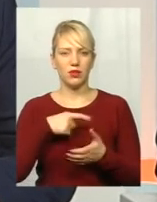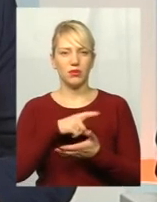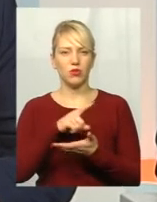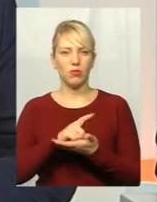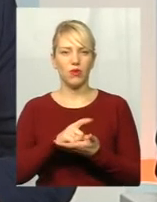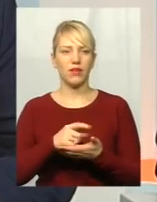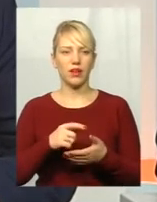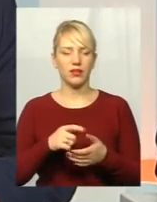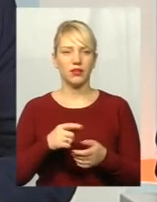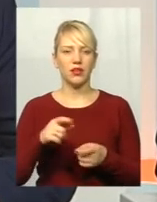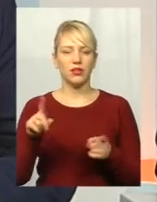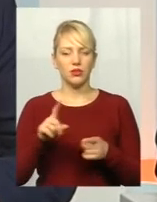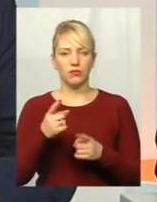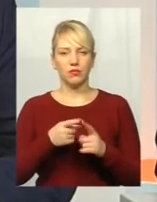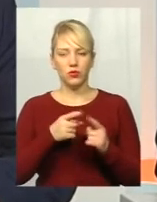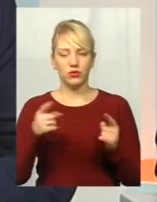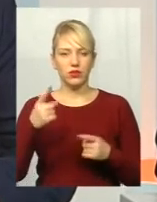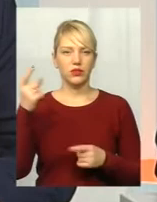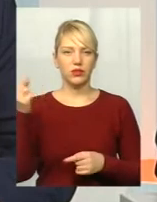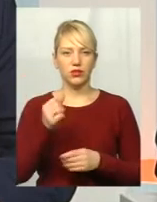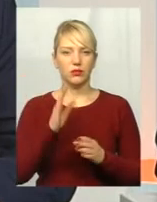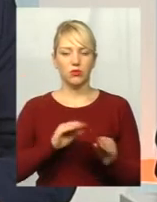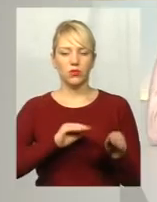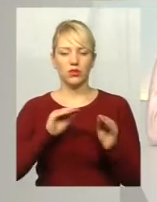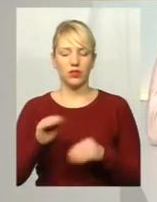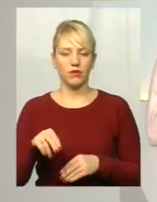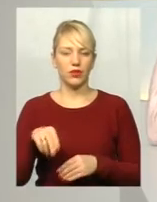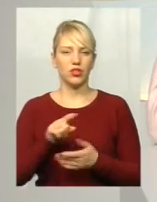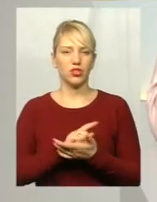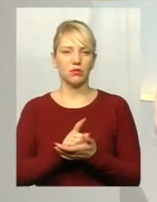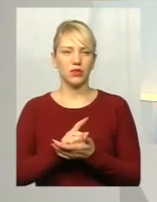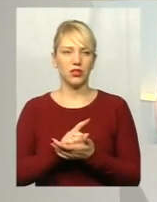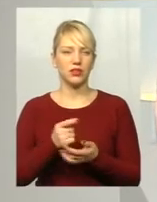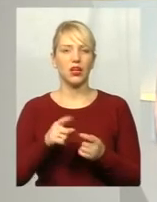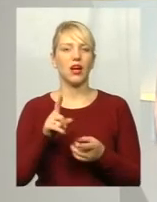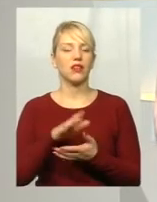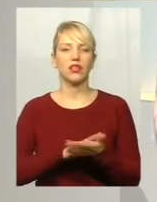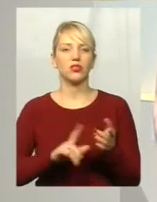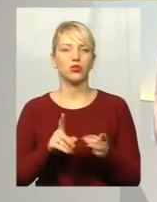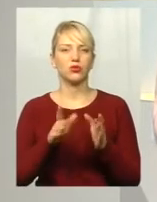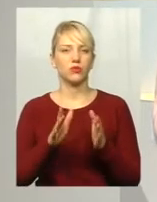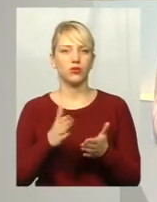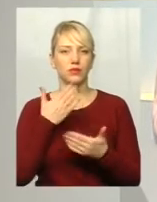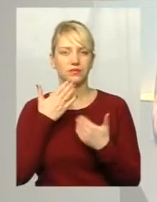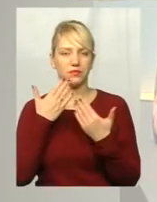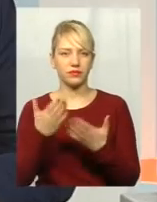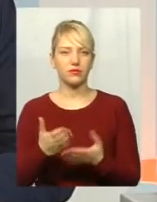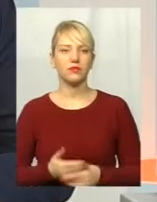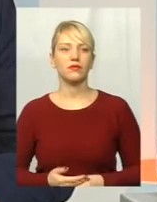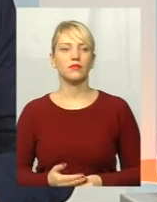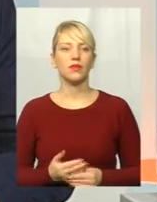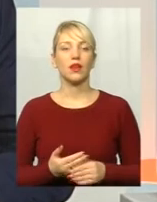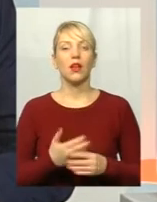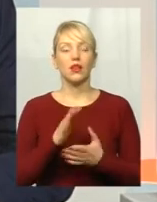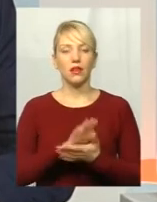поставити GPS-трекери і обладнати роботи місця. І що тоді буде? Тоді буде